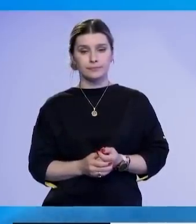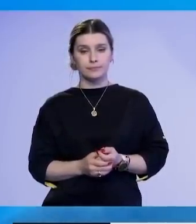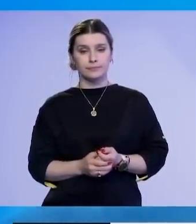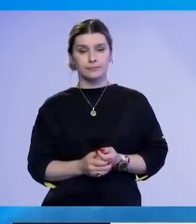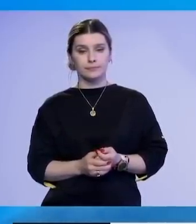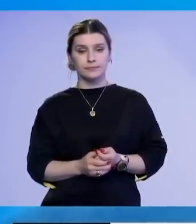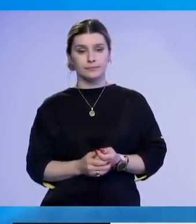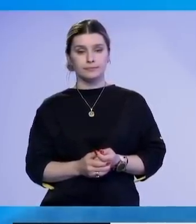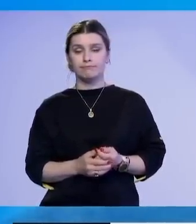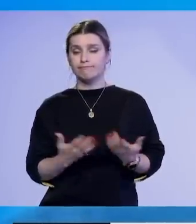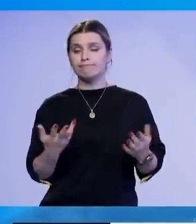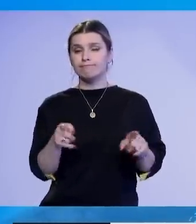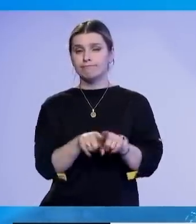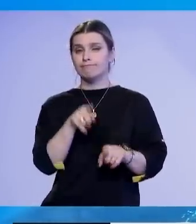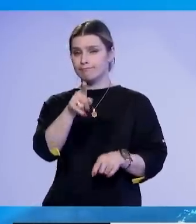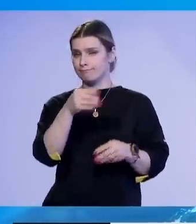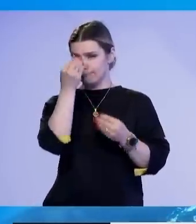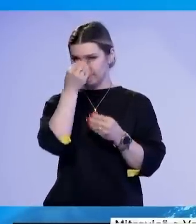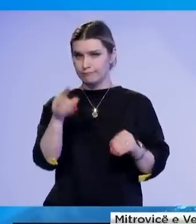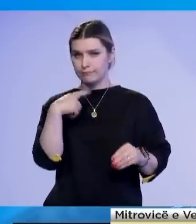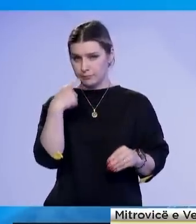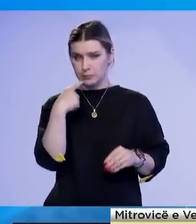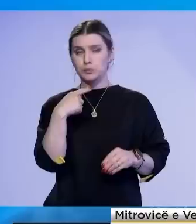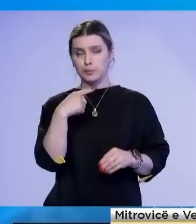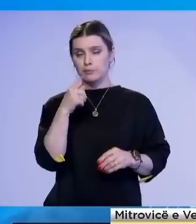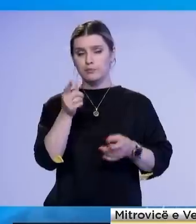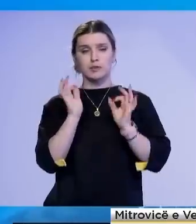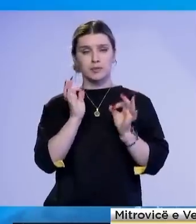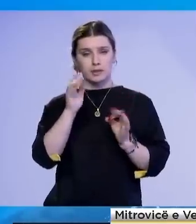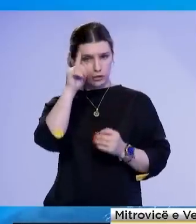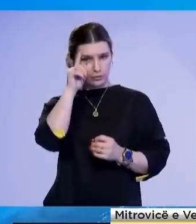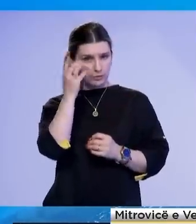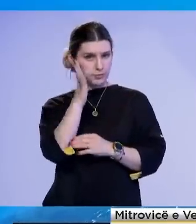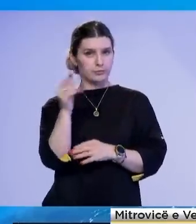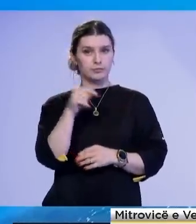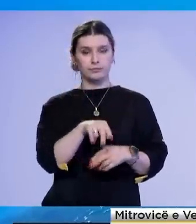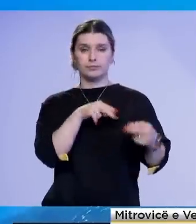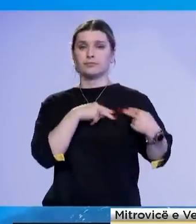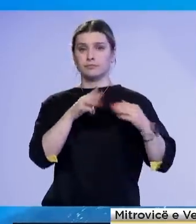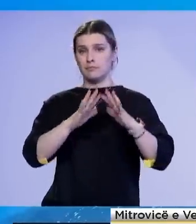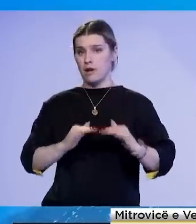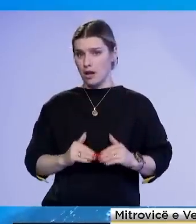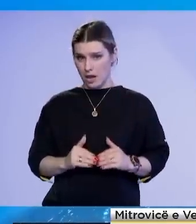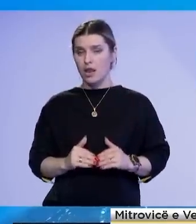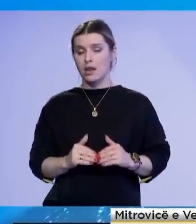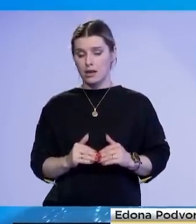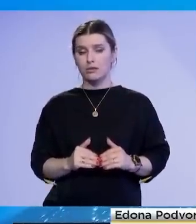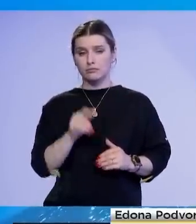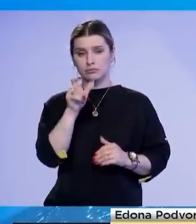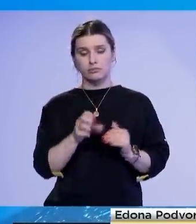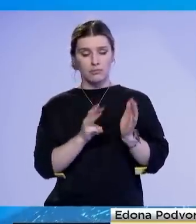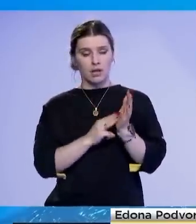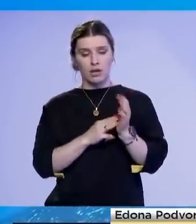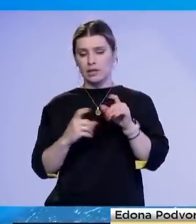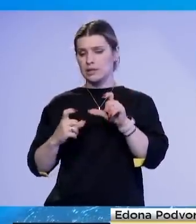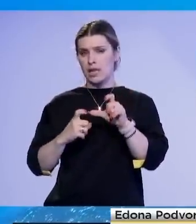Po, ashtu si shë e theksuat edhe jo emisari special i Gjermanis për Balkanin për ëndimor, Manuel Sarazin,